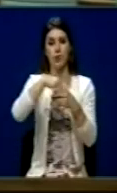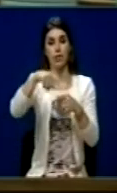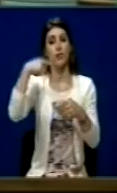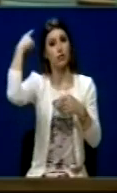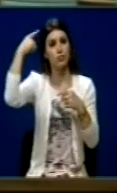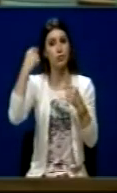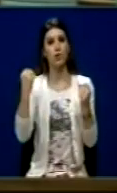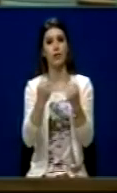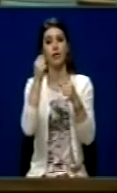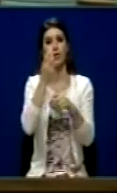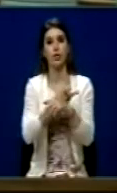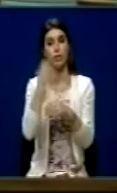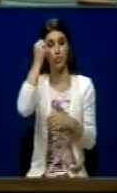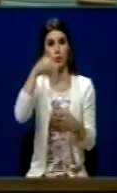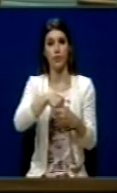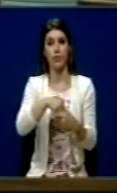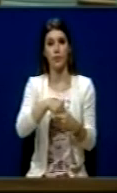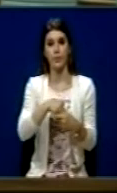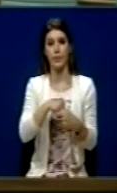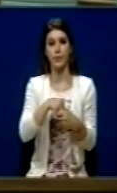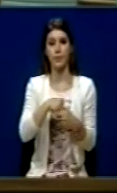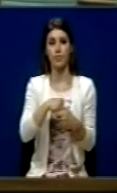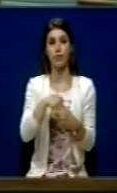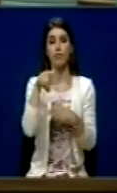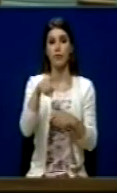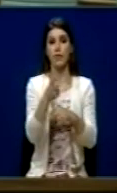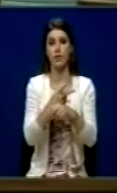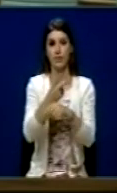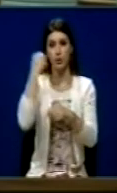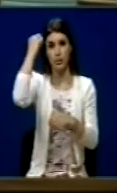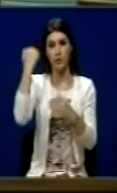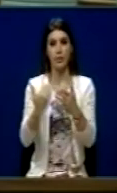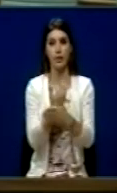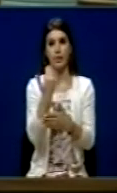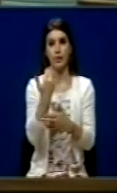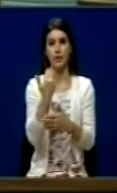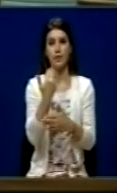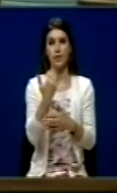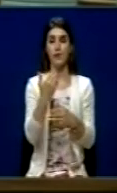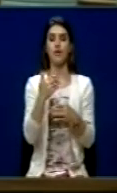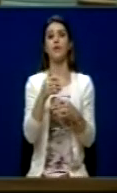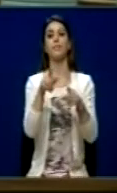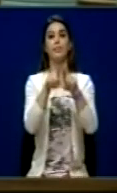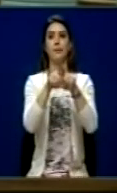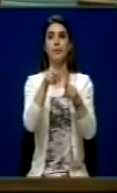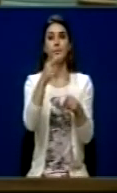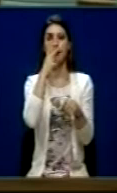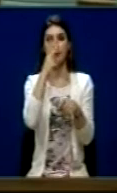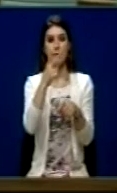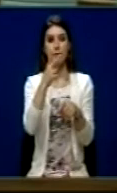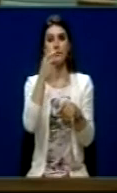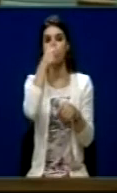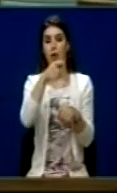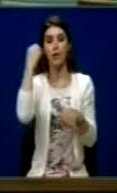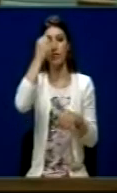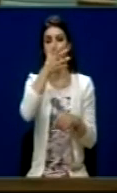shqiptarve brenda teritori të Republikës Sërbësovës. Pro, kjo Kosovë e re, nuk do tjetë Kosovë e mirë për Ljuginë e Preshevës, përshkak se do tjetë Kosovë